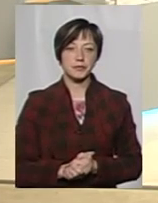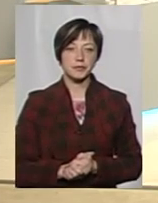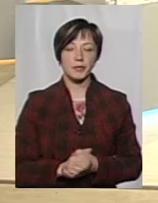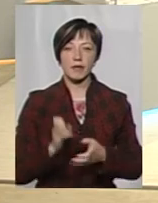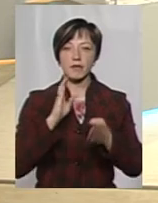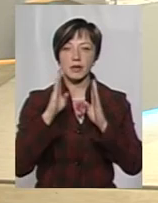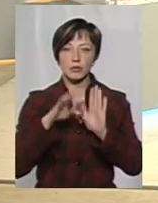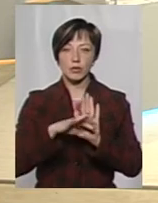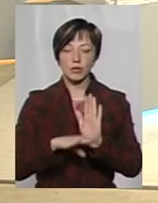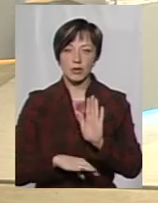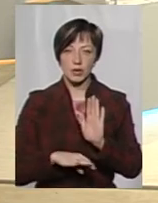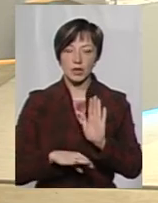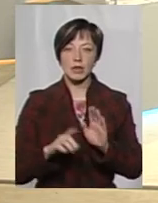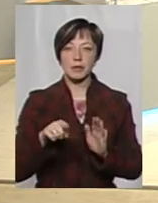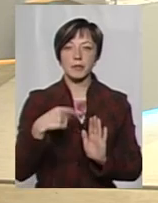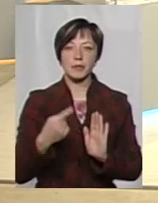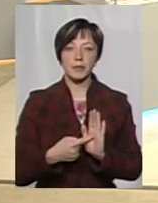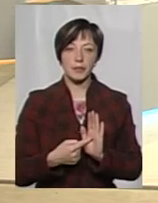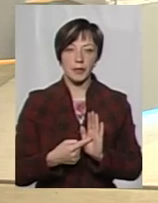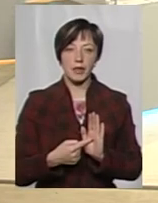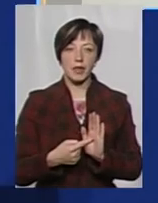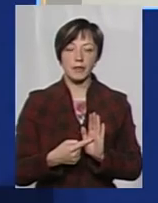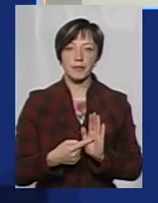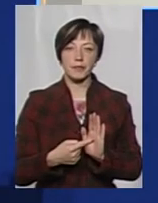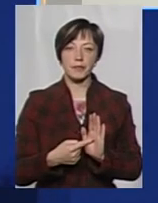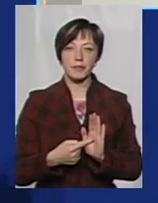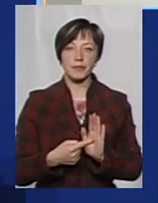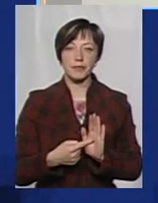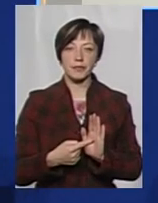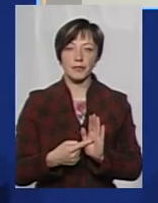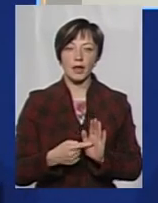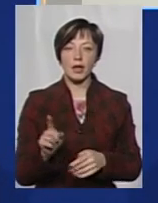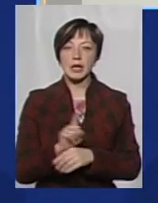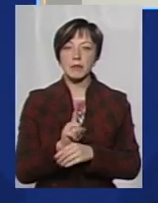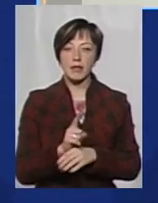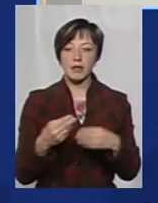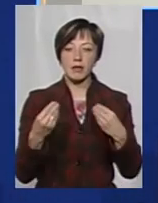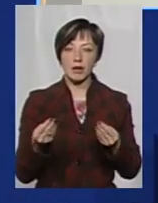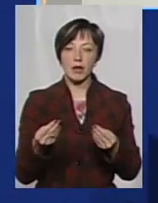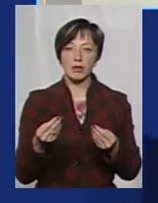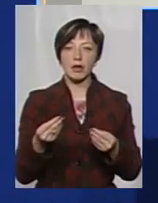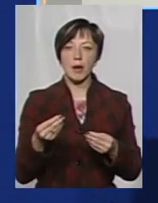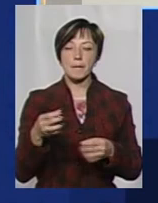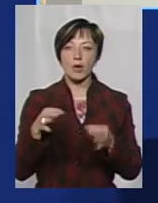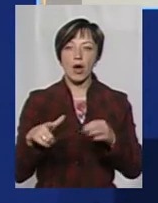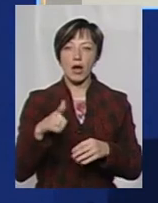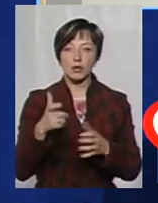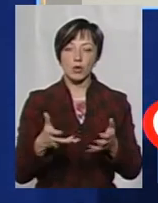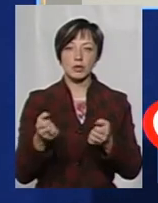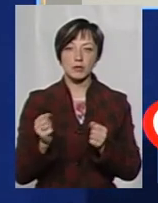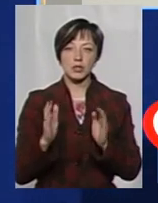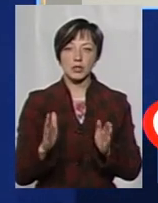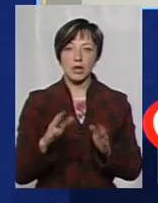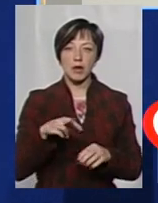до Фейсбук. Наталія Лебідь запитує. Номінації на відпуск природного газу на першу декаду жовтня отримали лише